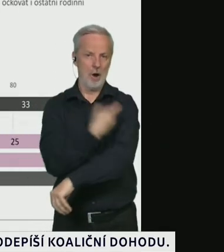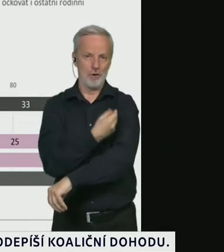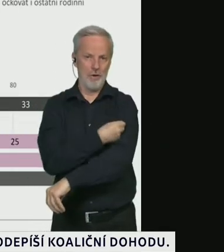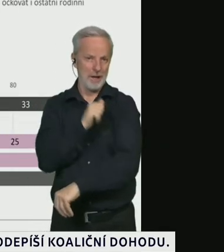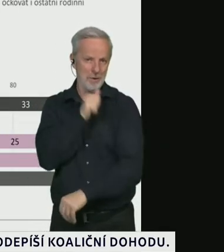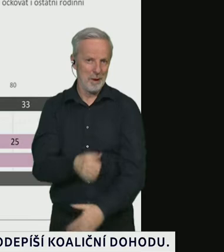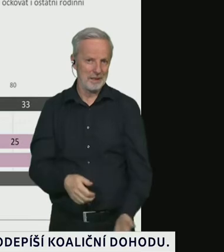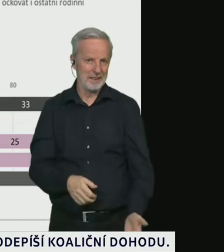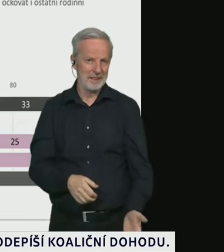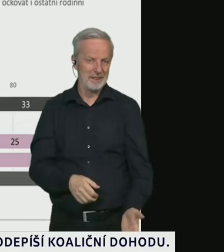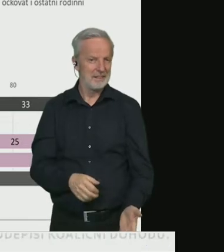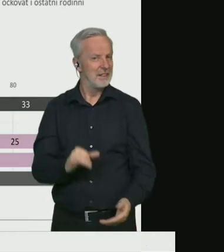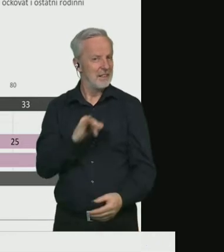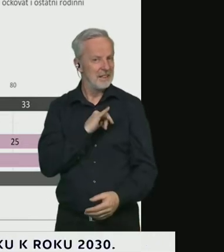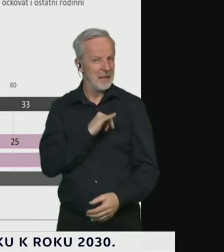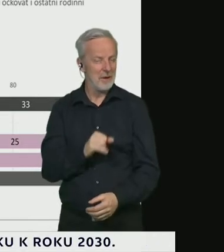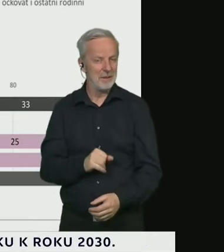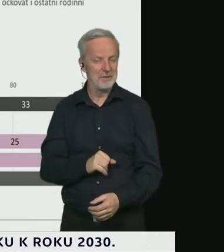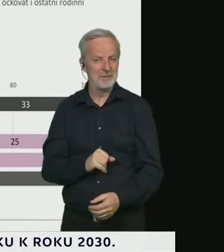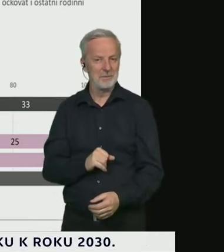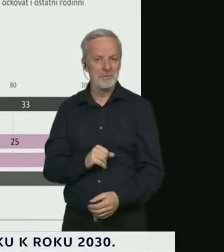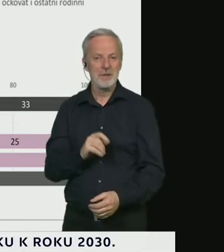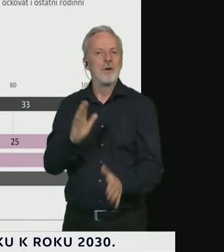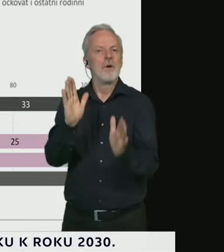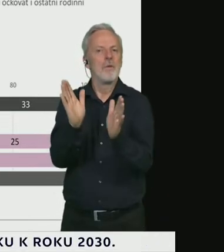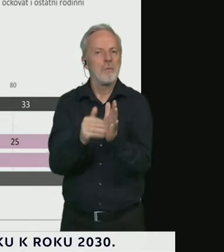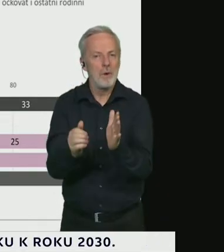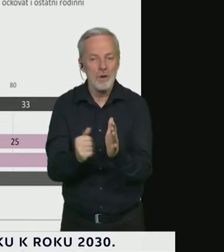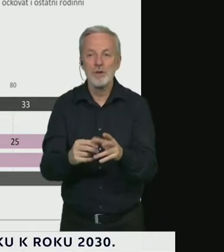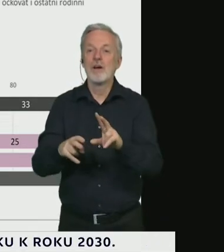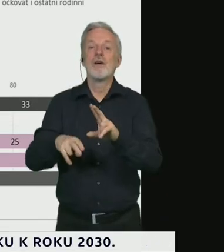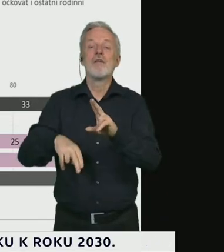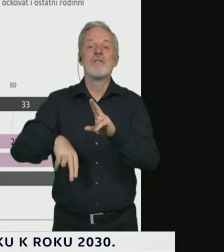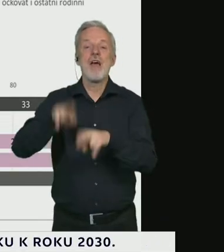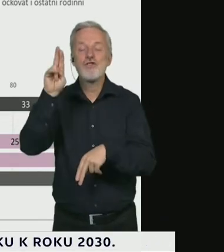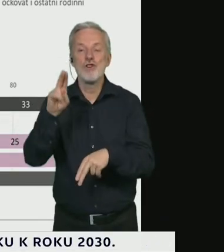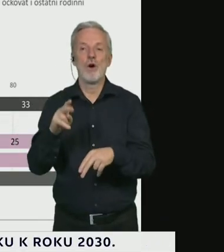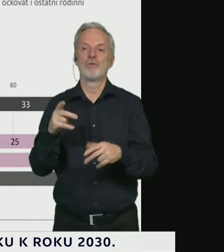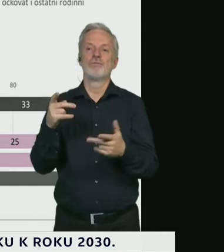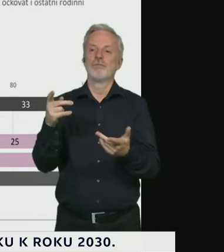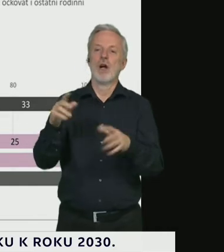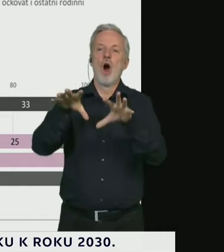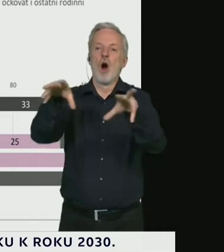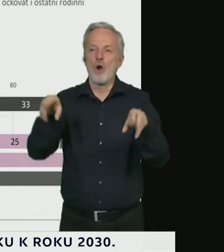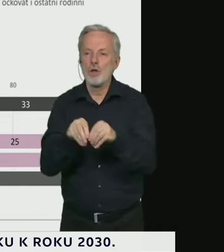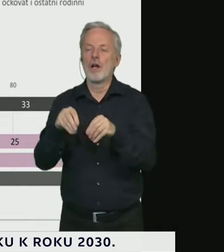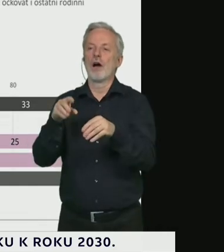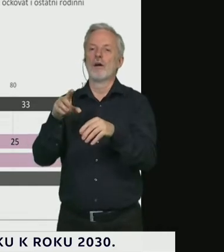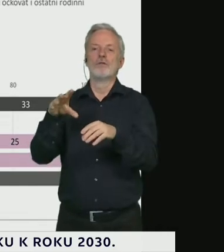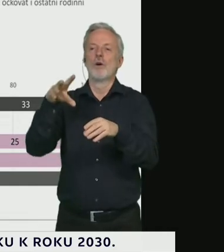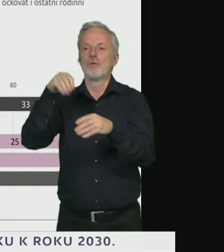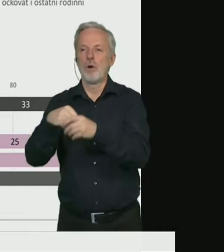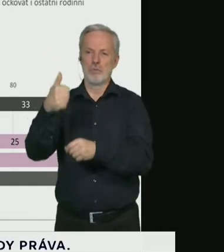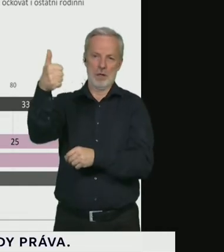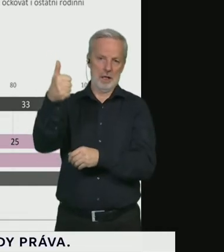Je to dáno také tím, že často za tu rodinu mluví jeden nějaký jedinec, který v ní má do jisté míry